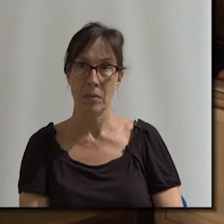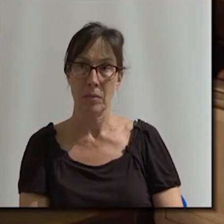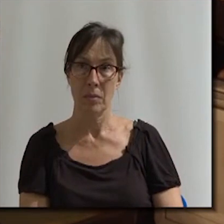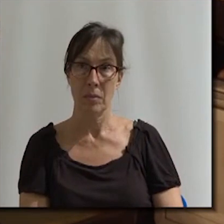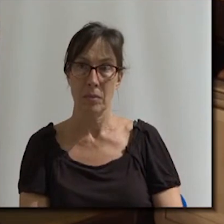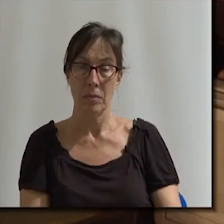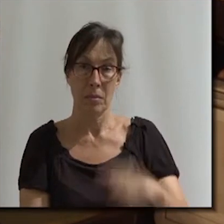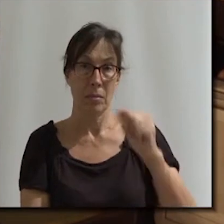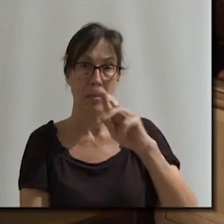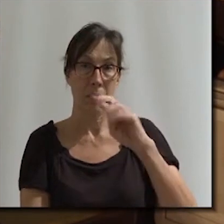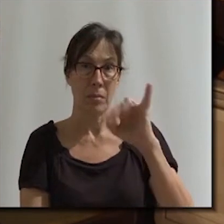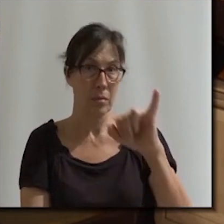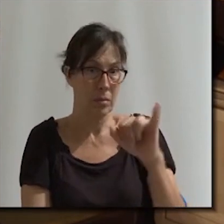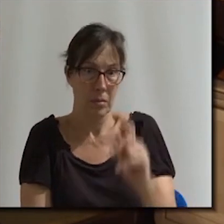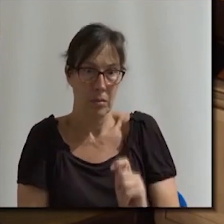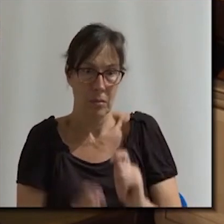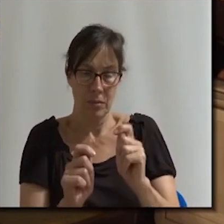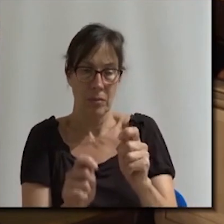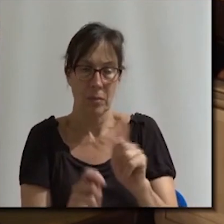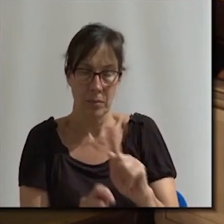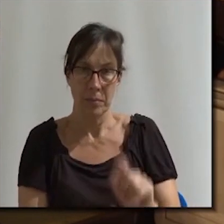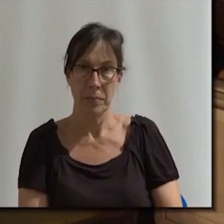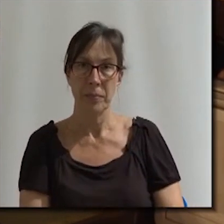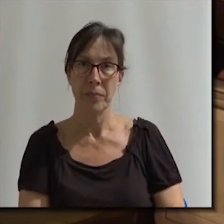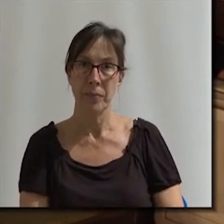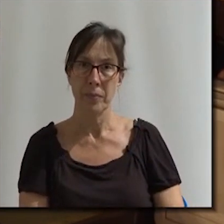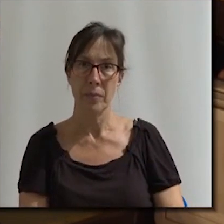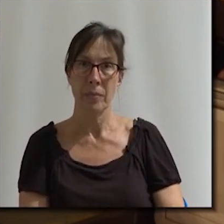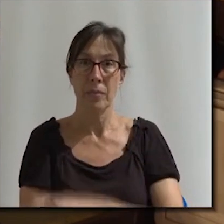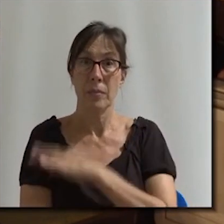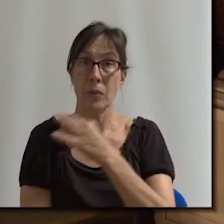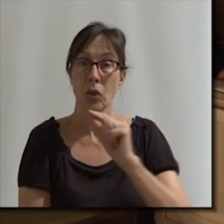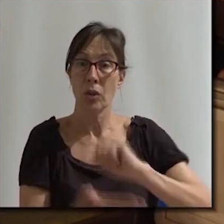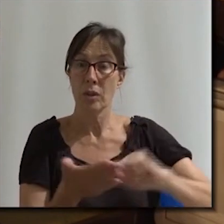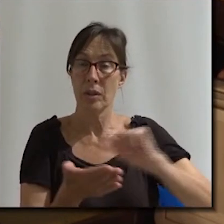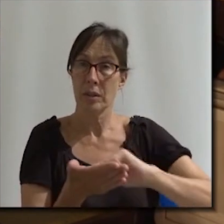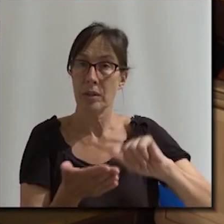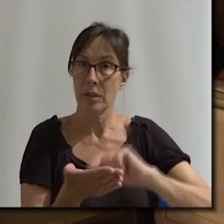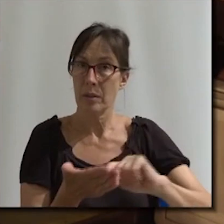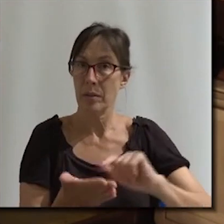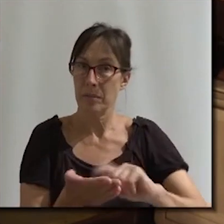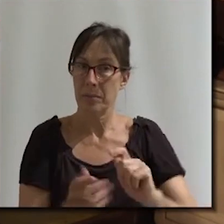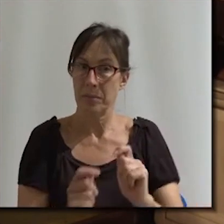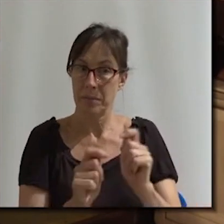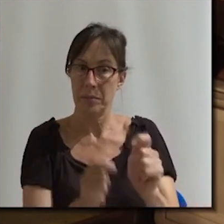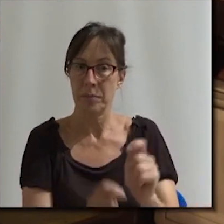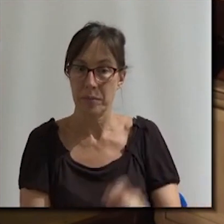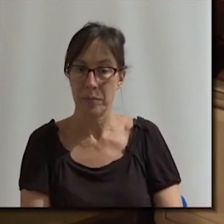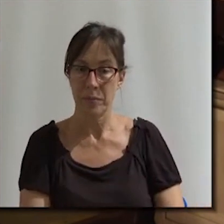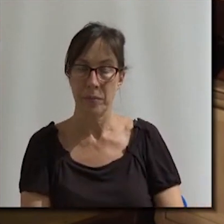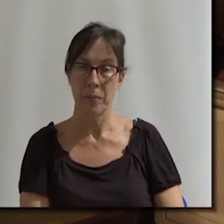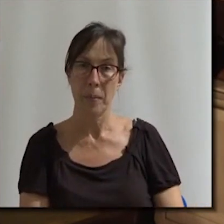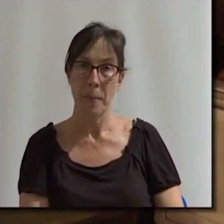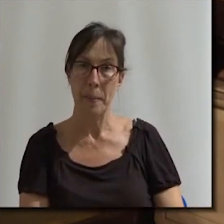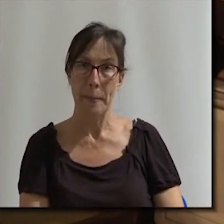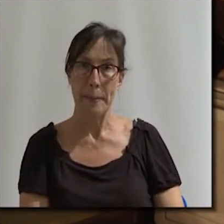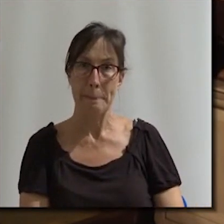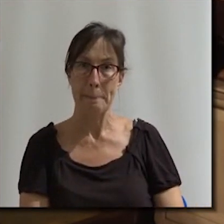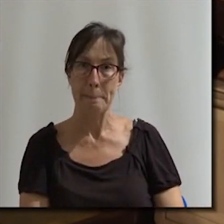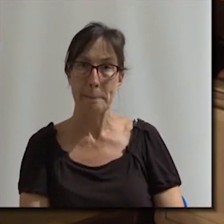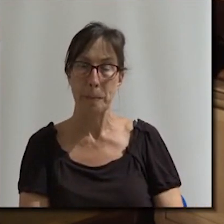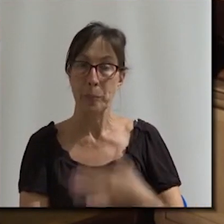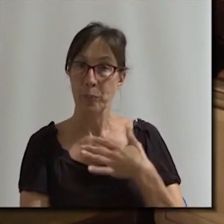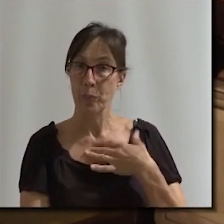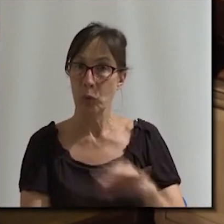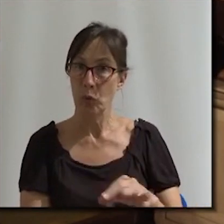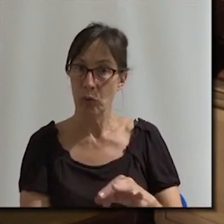Castells, posava a votació la retirada de l'ordre del dia, una moció presentada per Esquerra, el PSC i Vic en Comú Podem per